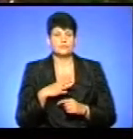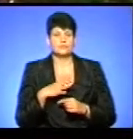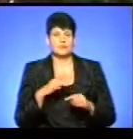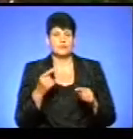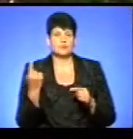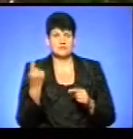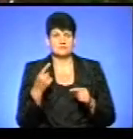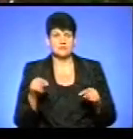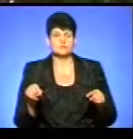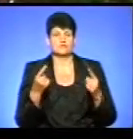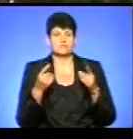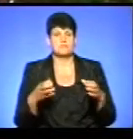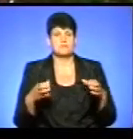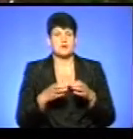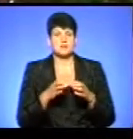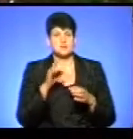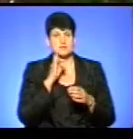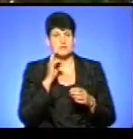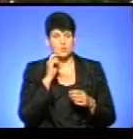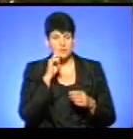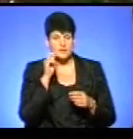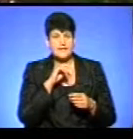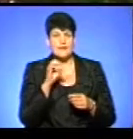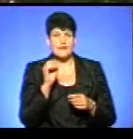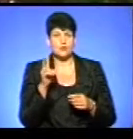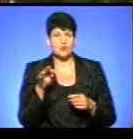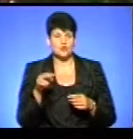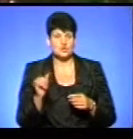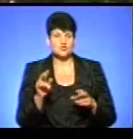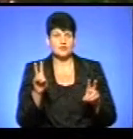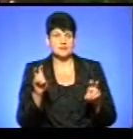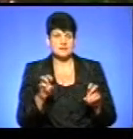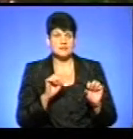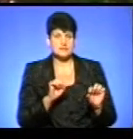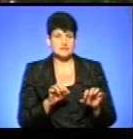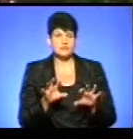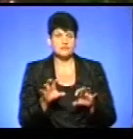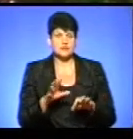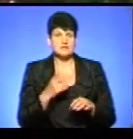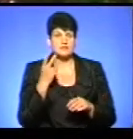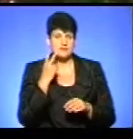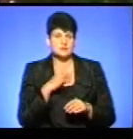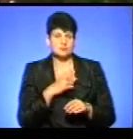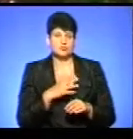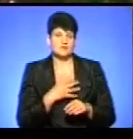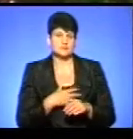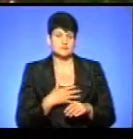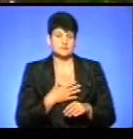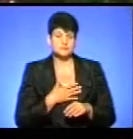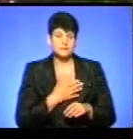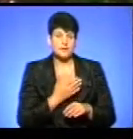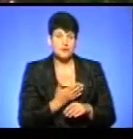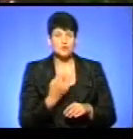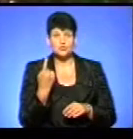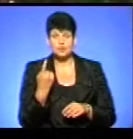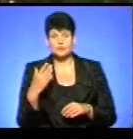України». І, власне, екологічна тема, тема захисту тварин мені завжди була небайдуже. З одного боку,